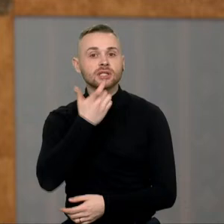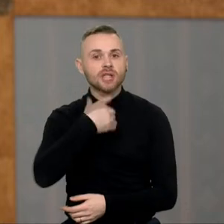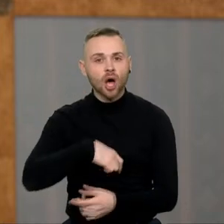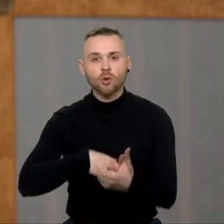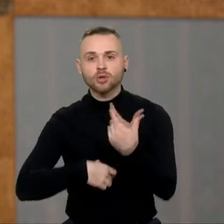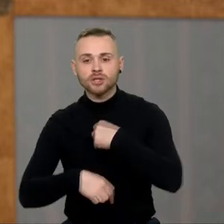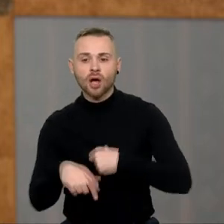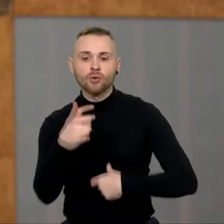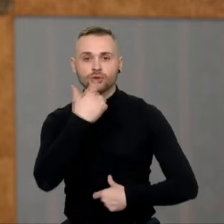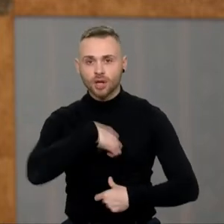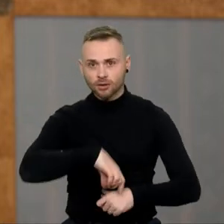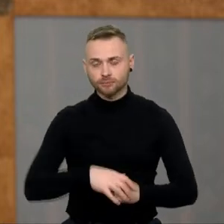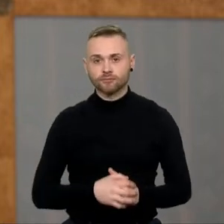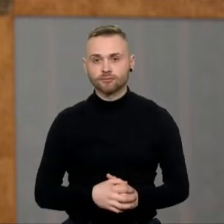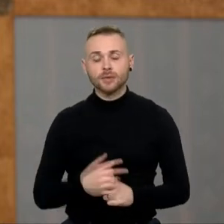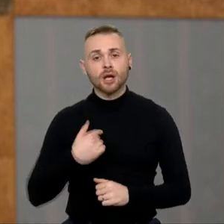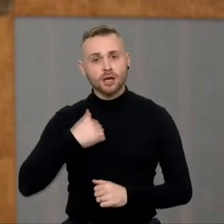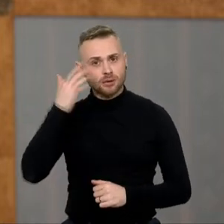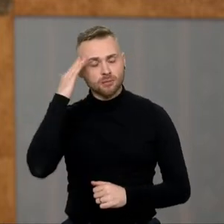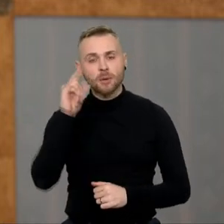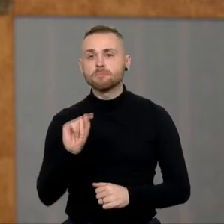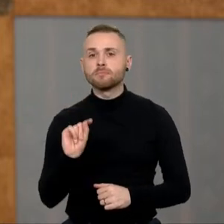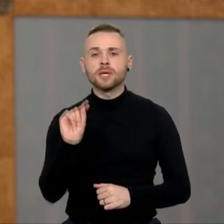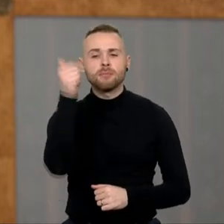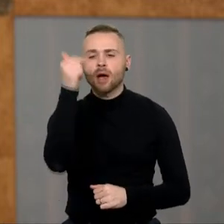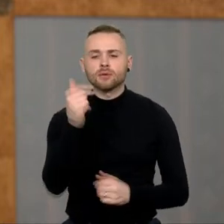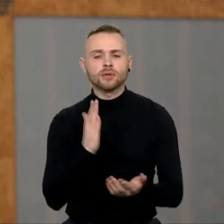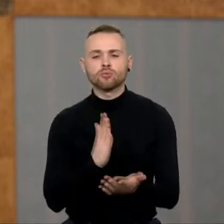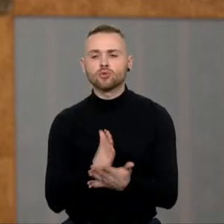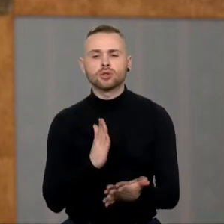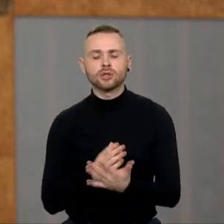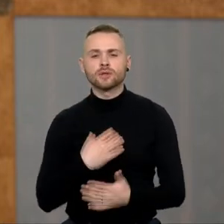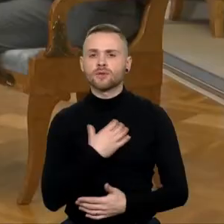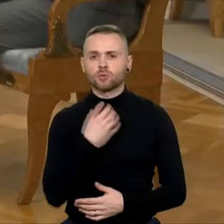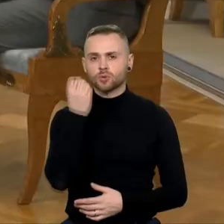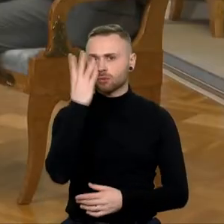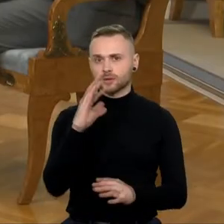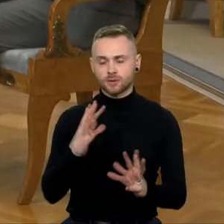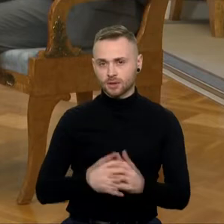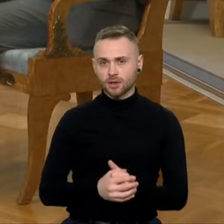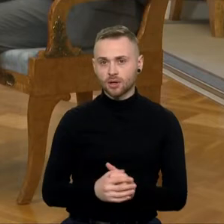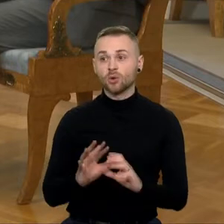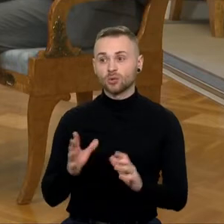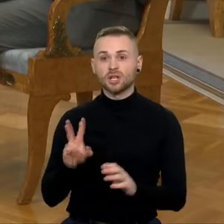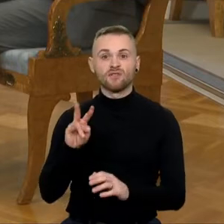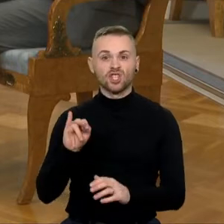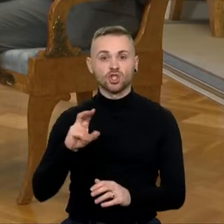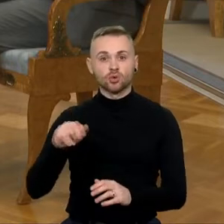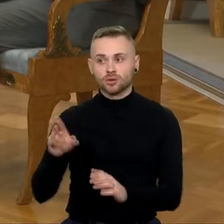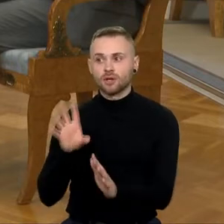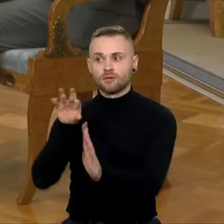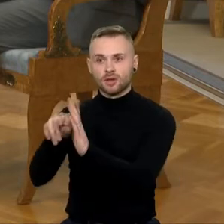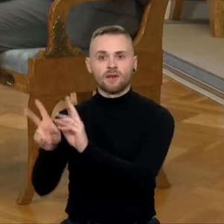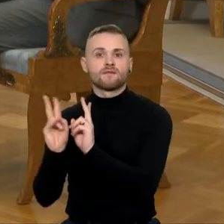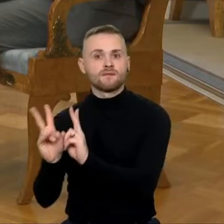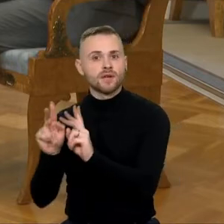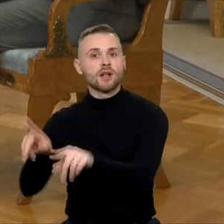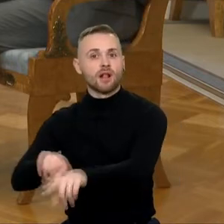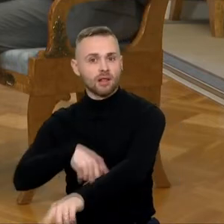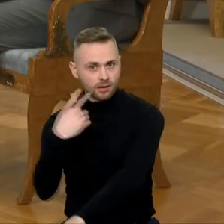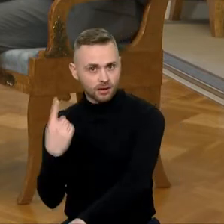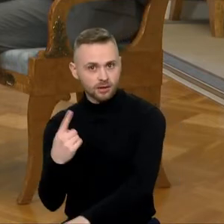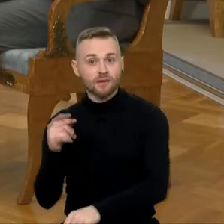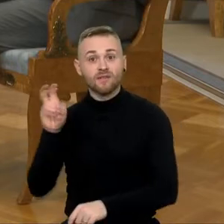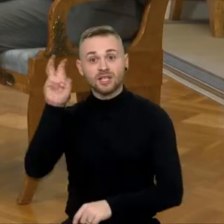Bet aš galvoju, kad jie pirmiausia turi suprasti, kad kuo ilgiau jie ten bus, tuo didesnės nuostolis bus ne tik taip